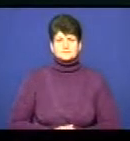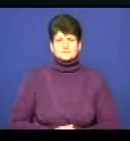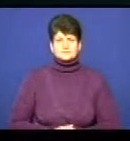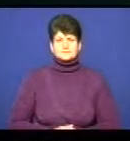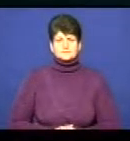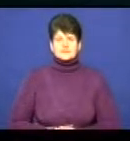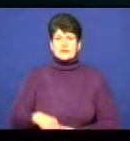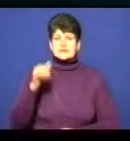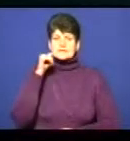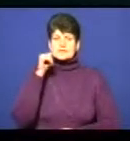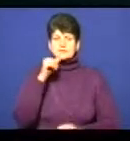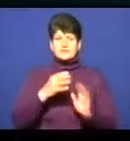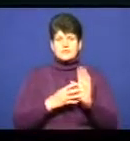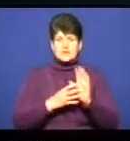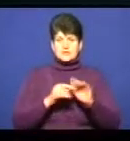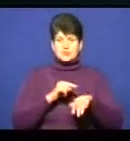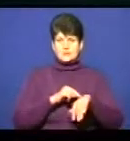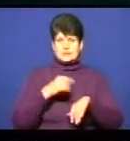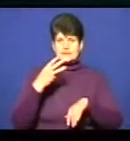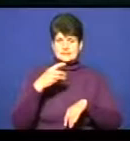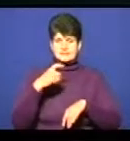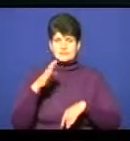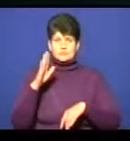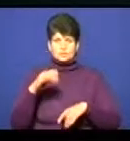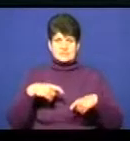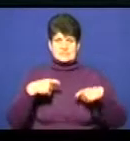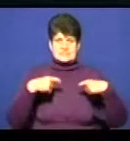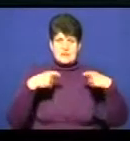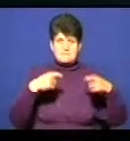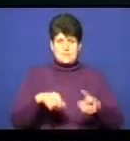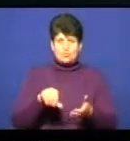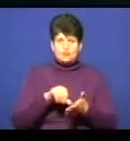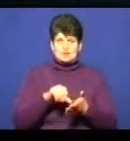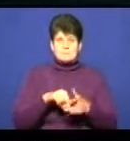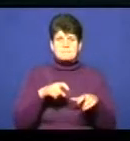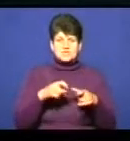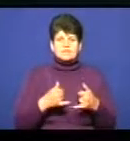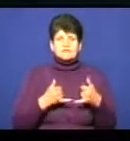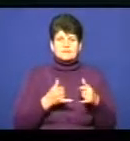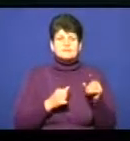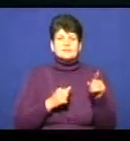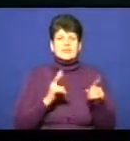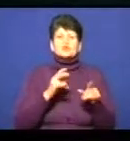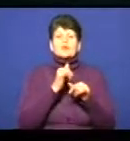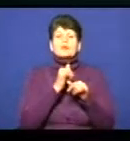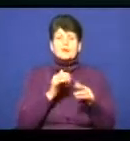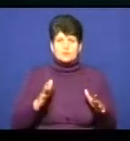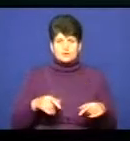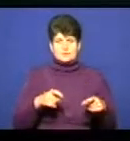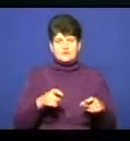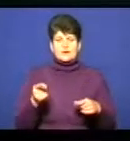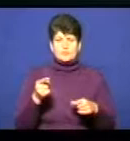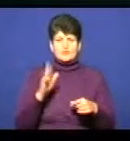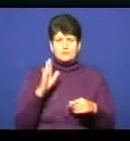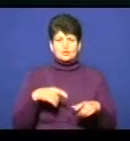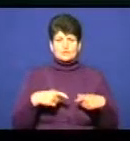Завтра о 9-й годині 30 хвилин відбудеться забіг учасників проєкту «Біжи заради тих, хто не може». Тернополяни